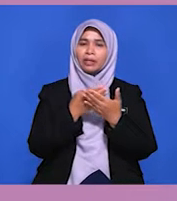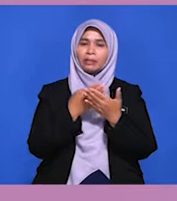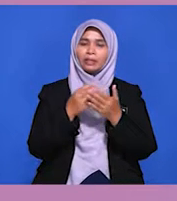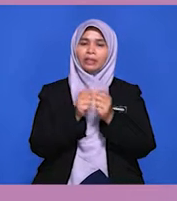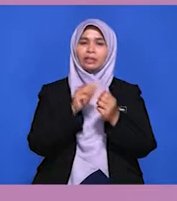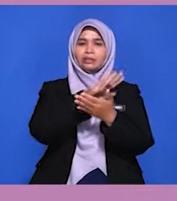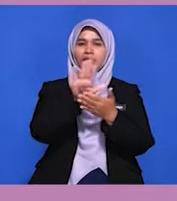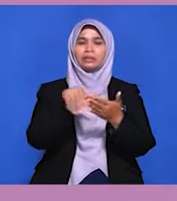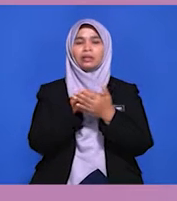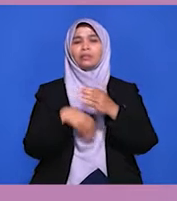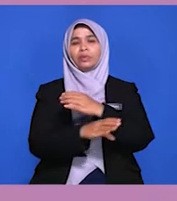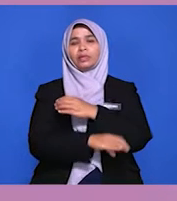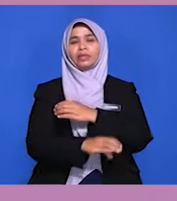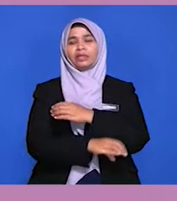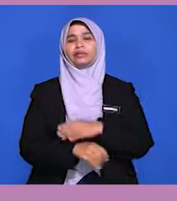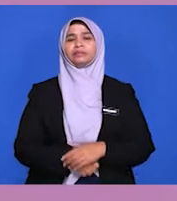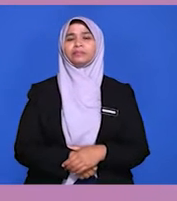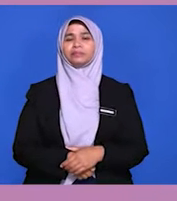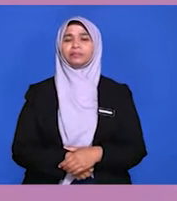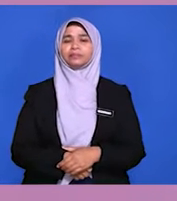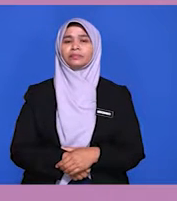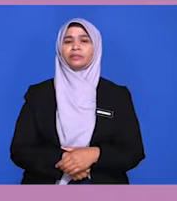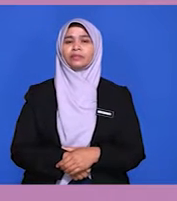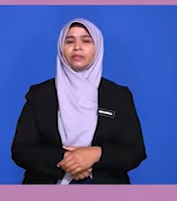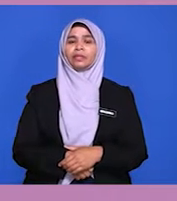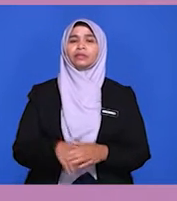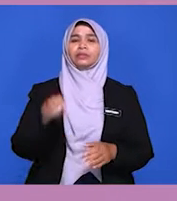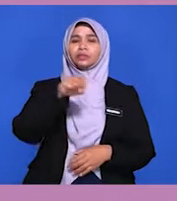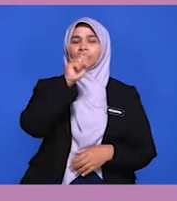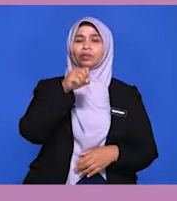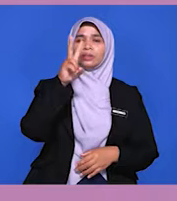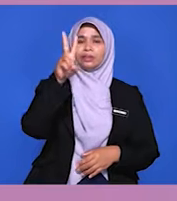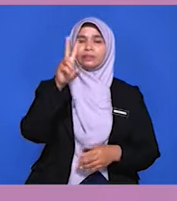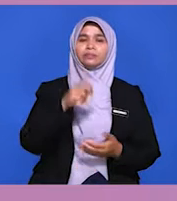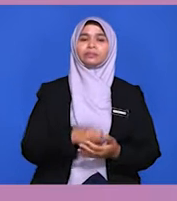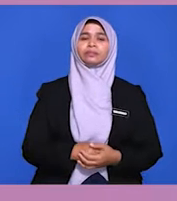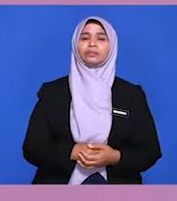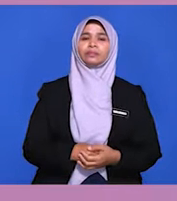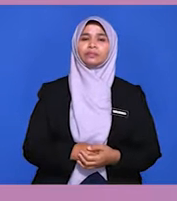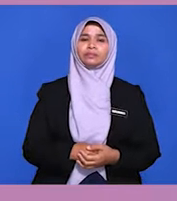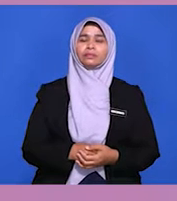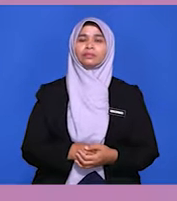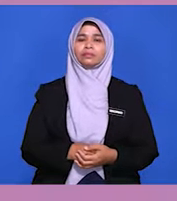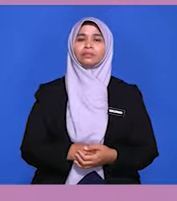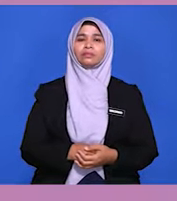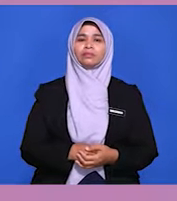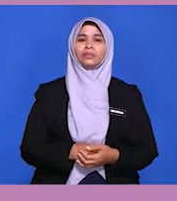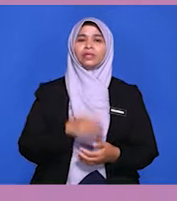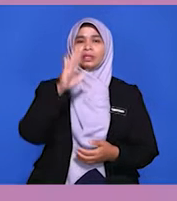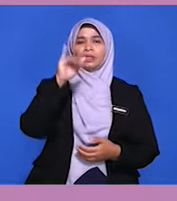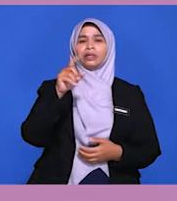walaupun berbeza ideologinya. Baik, soalan yang kedua. Soalan terakhir untuk aneka pilihan.